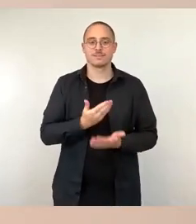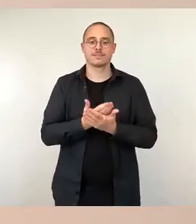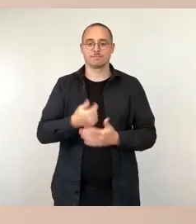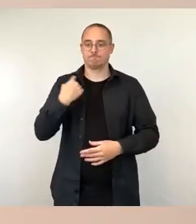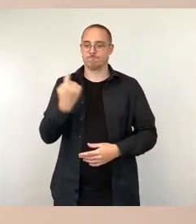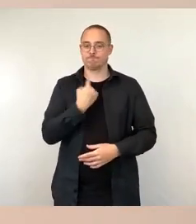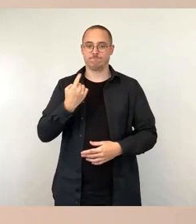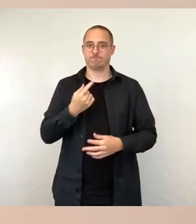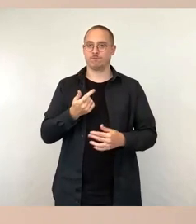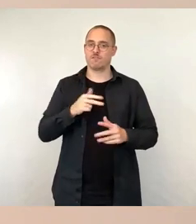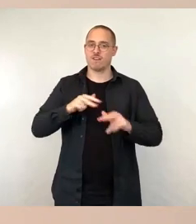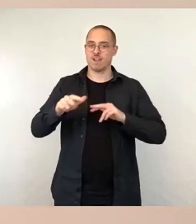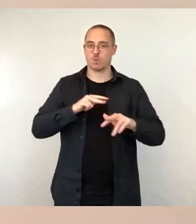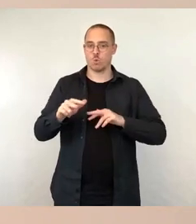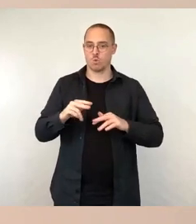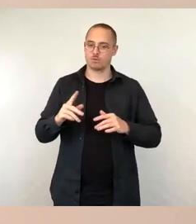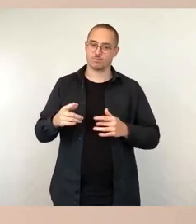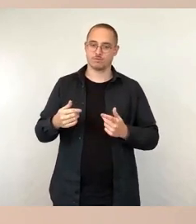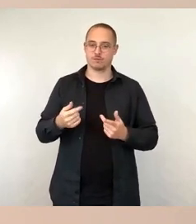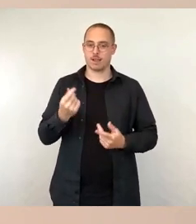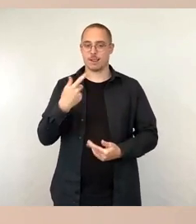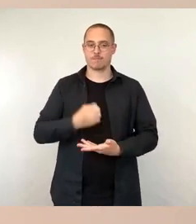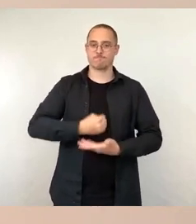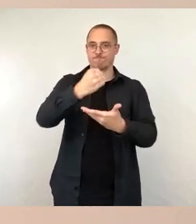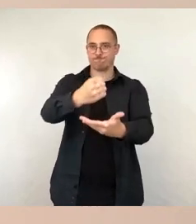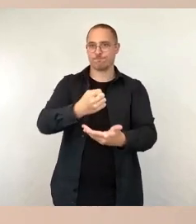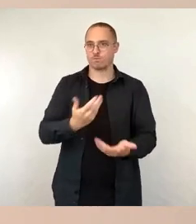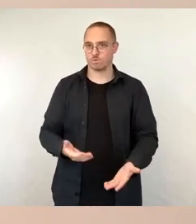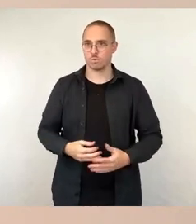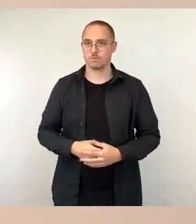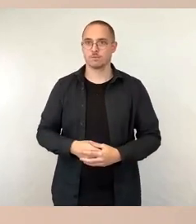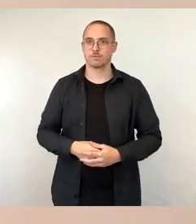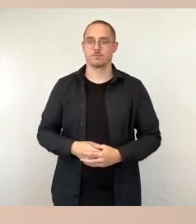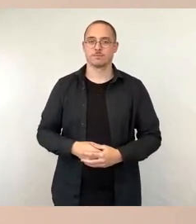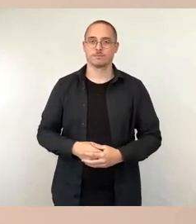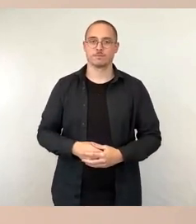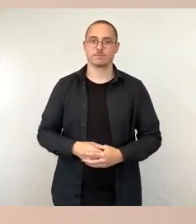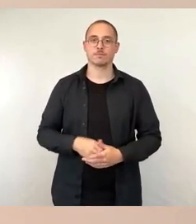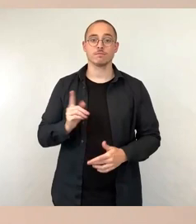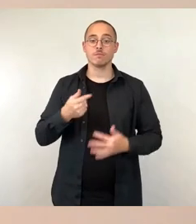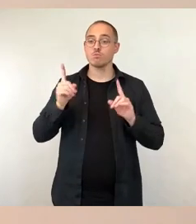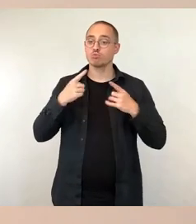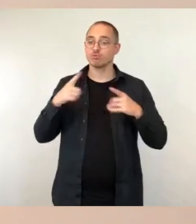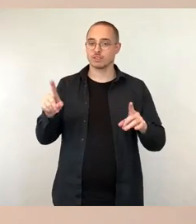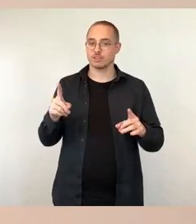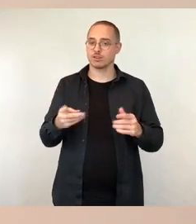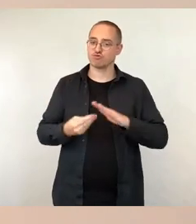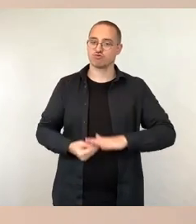Eigenbetrieb. So, das betrifft die Musikschützenangebote in Grundschulen, die bisher entgeltfrei sind. Dort ist es ja so, dass